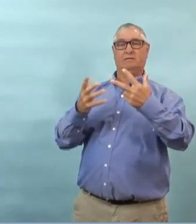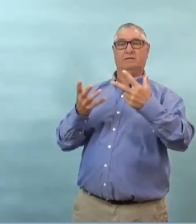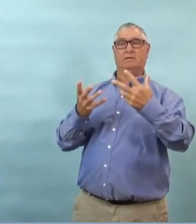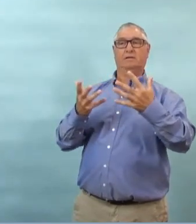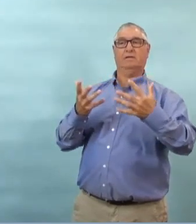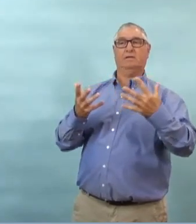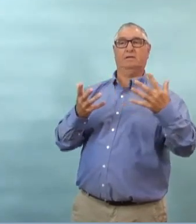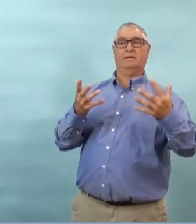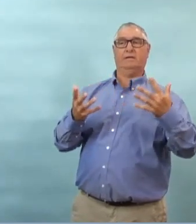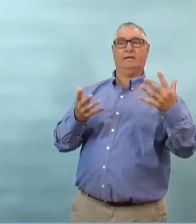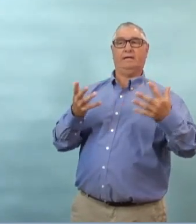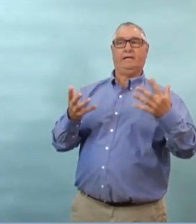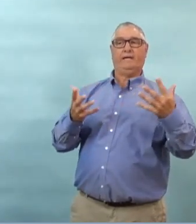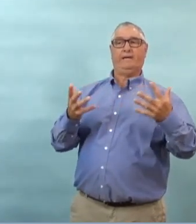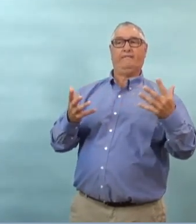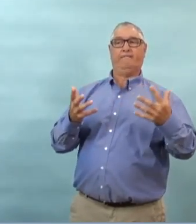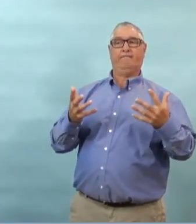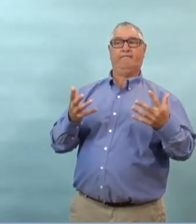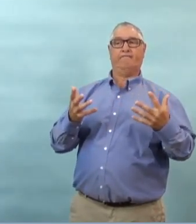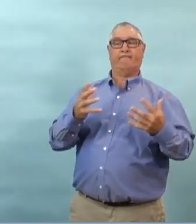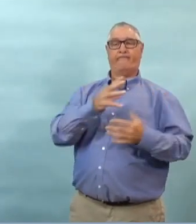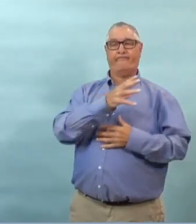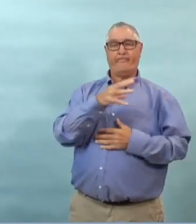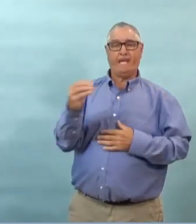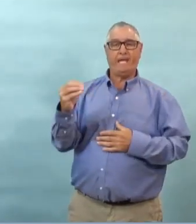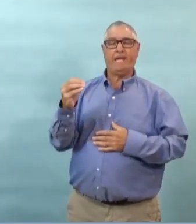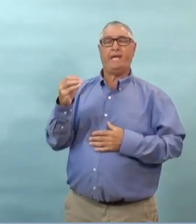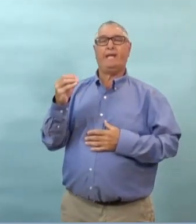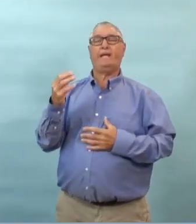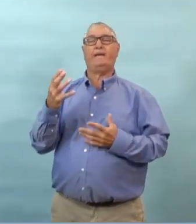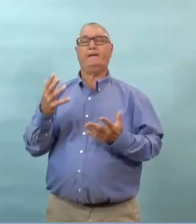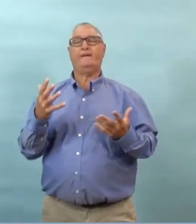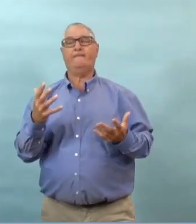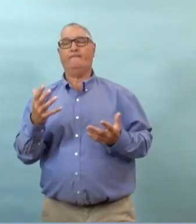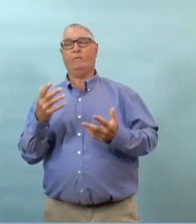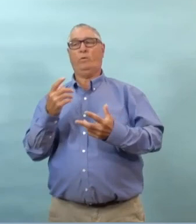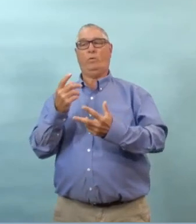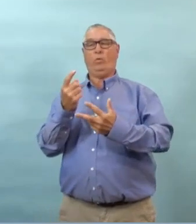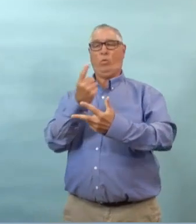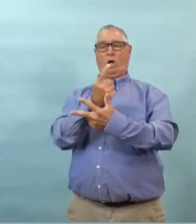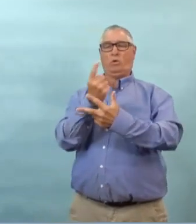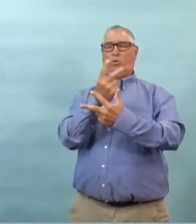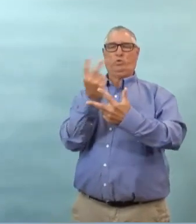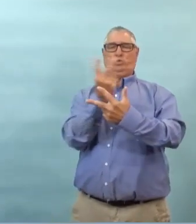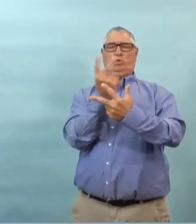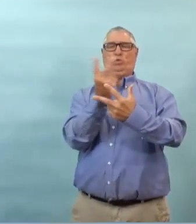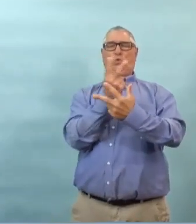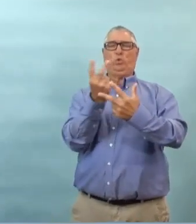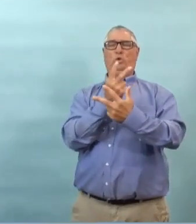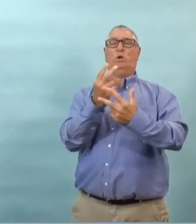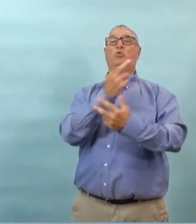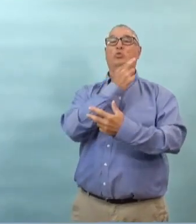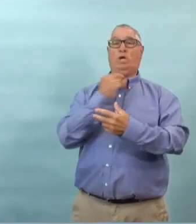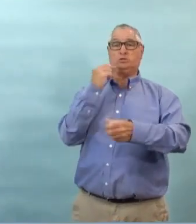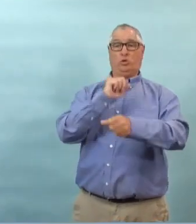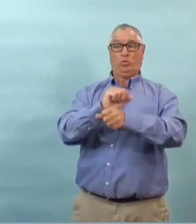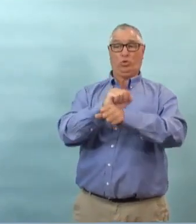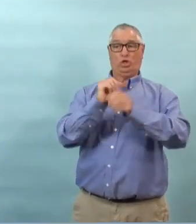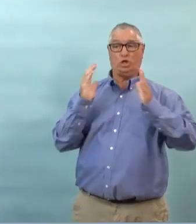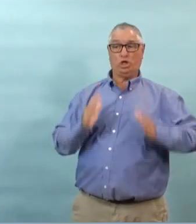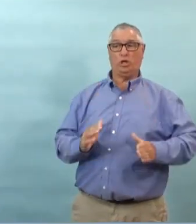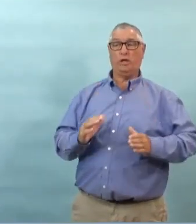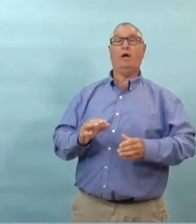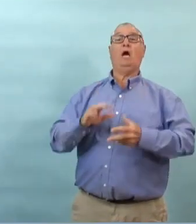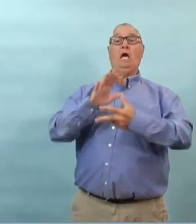total donc trois cas liés à des entreprises et sur ces cas alors il y avait une personne qui travaillait dans un